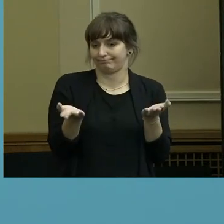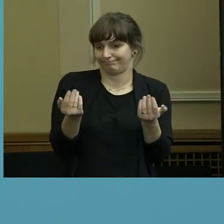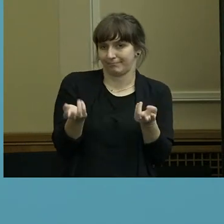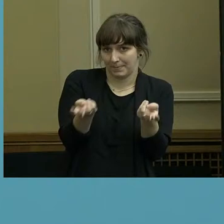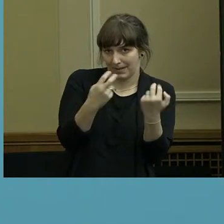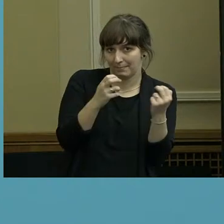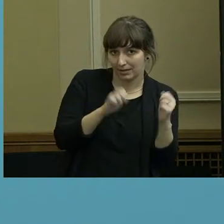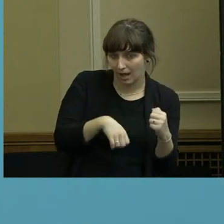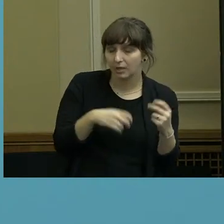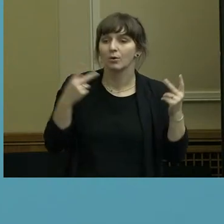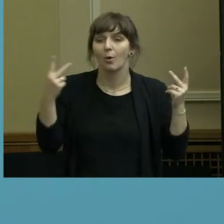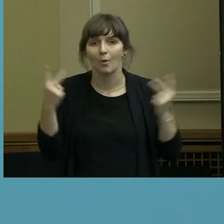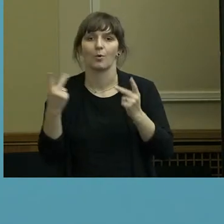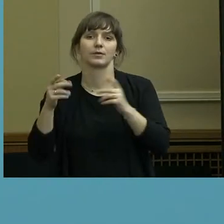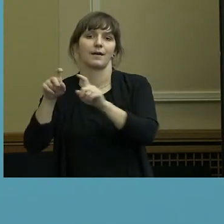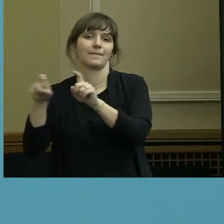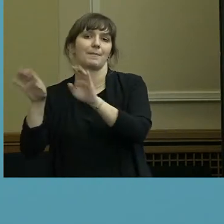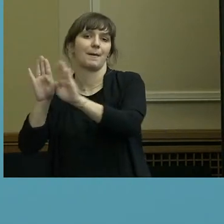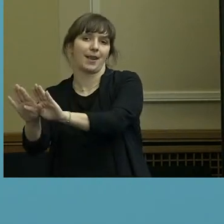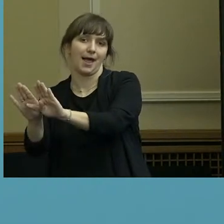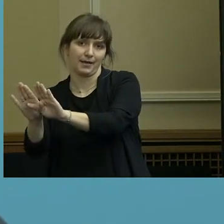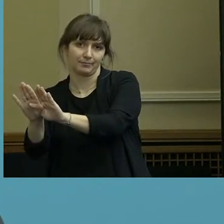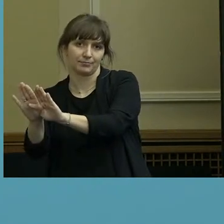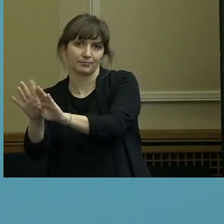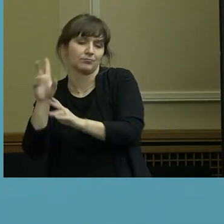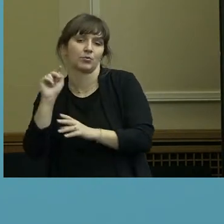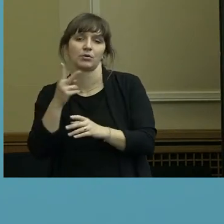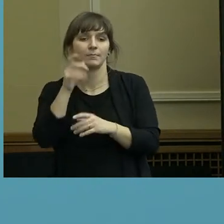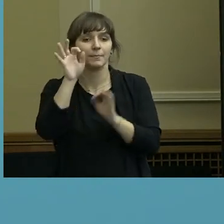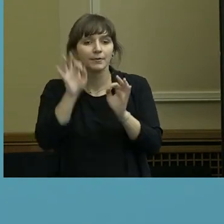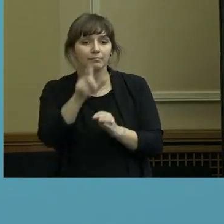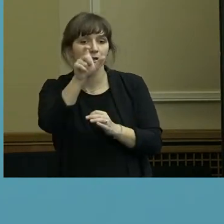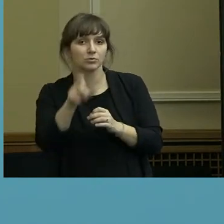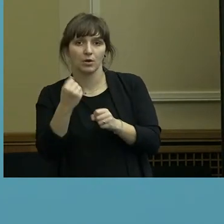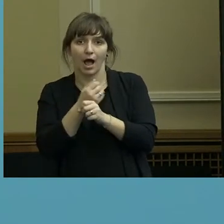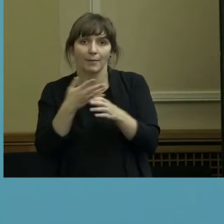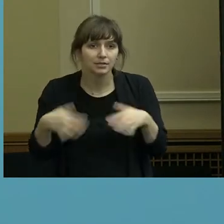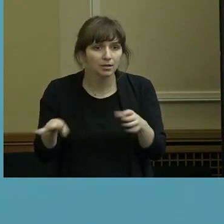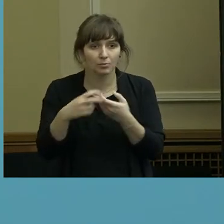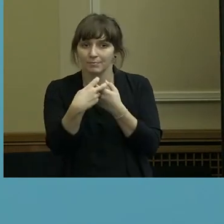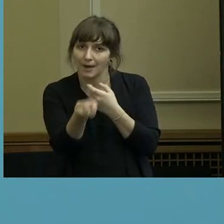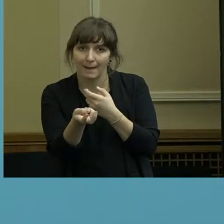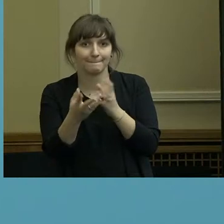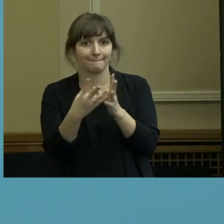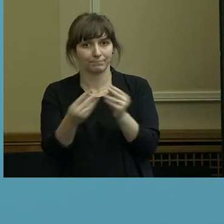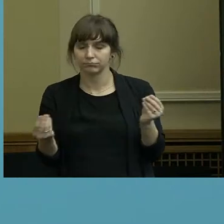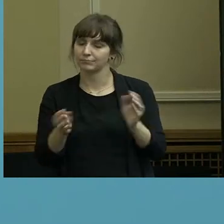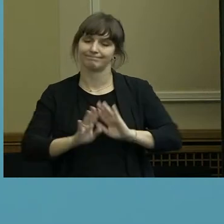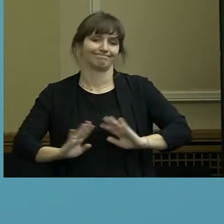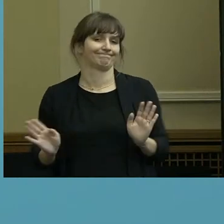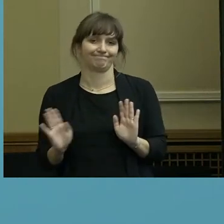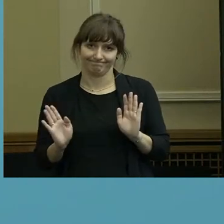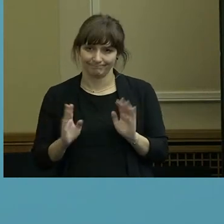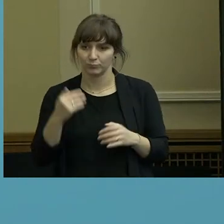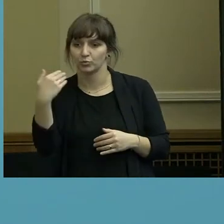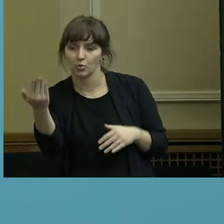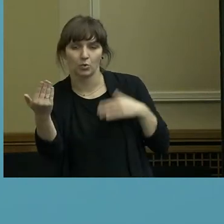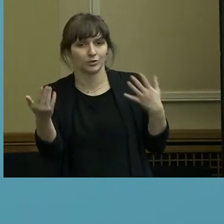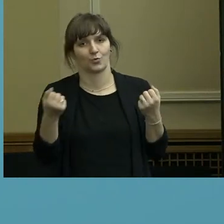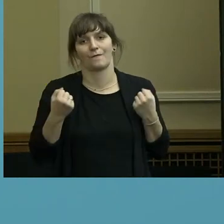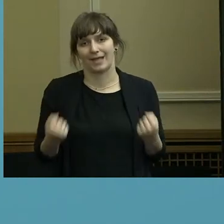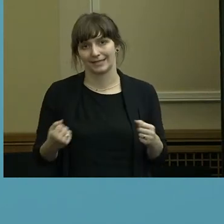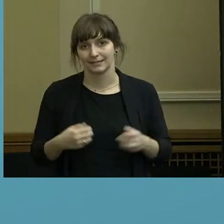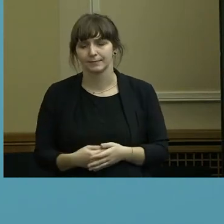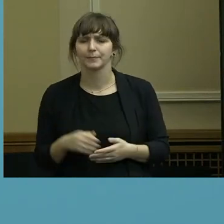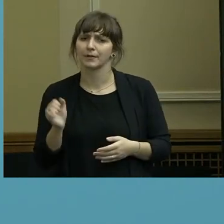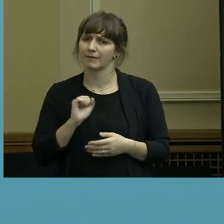bleibt niemand irgendwo zwischen Baum und Borke. Und wir machen das deswegen, weil das aus Sicht des Landes